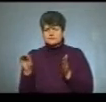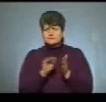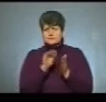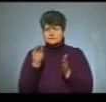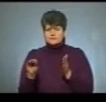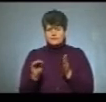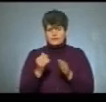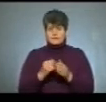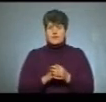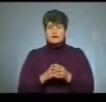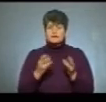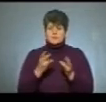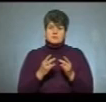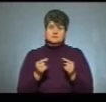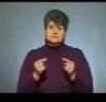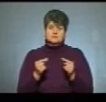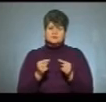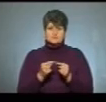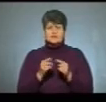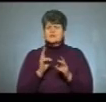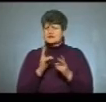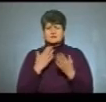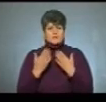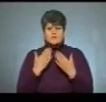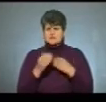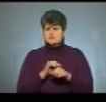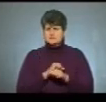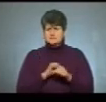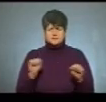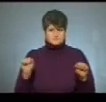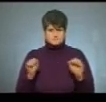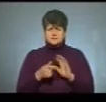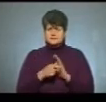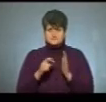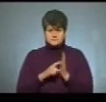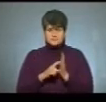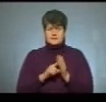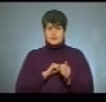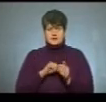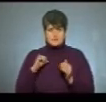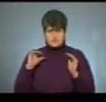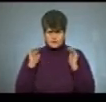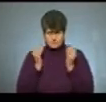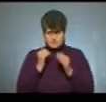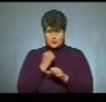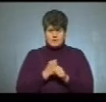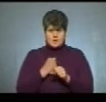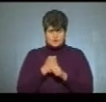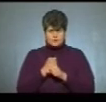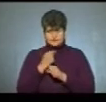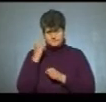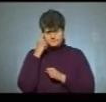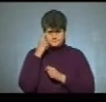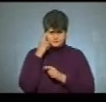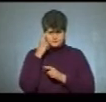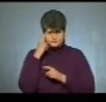А в цілому потрібно зосередитися, з ніким не спілкуватися в класі, аудиторії, самостійно працювати, зосередитися,